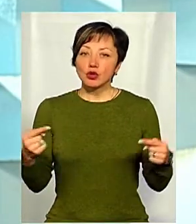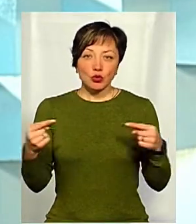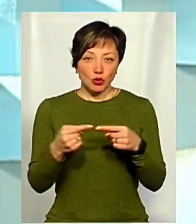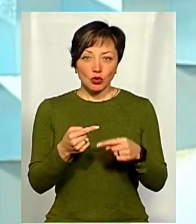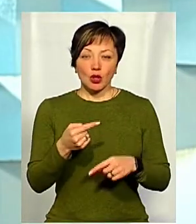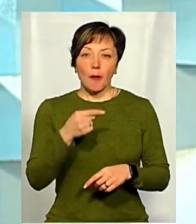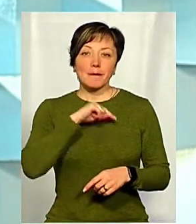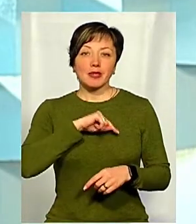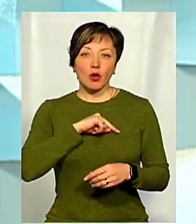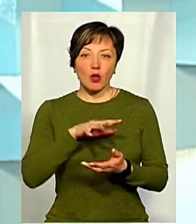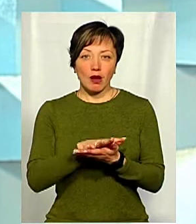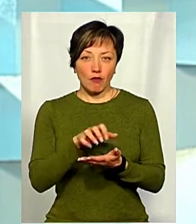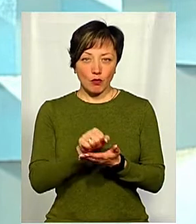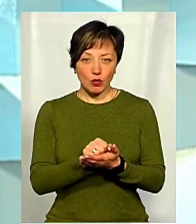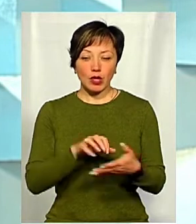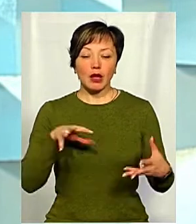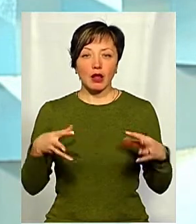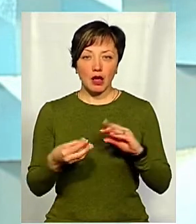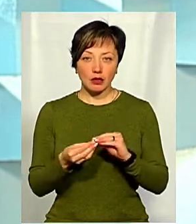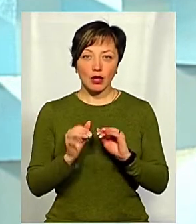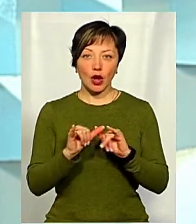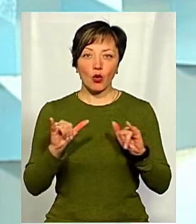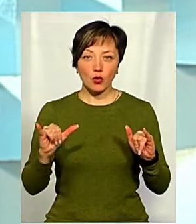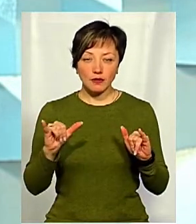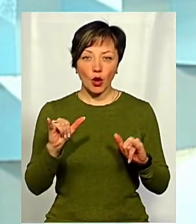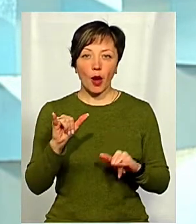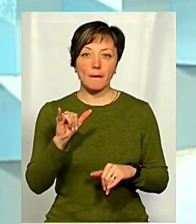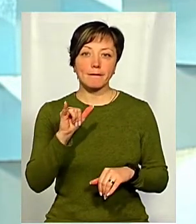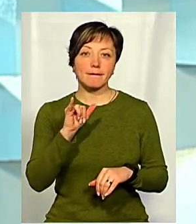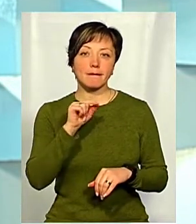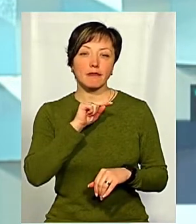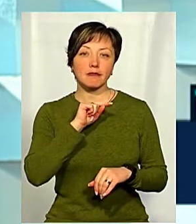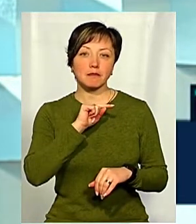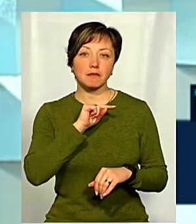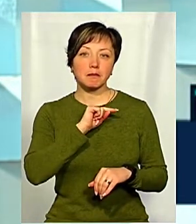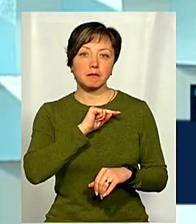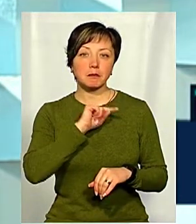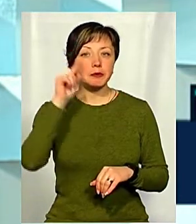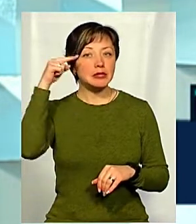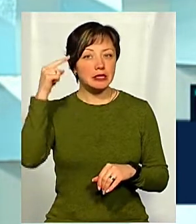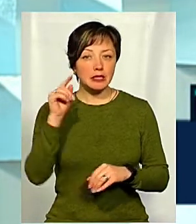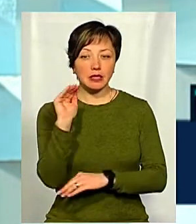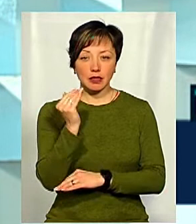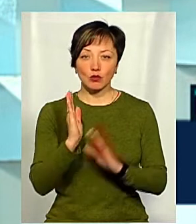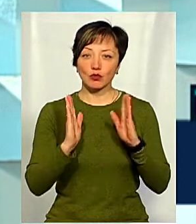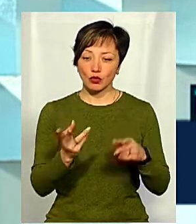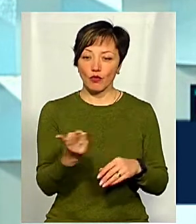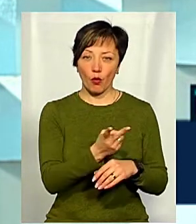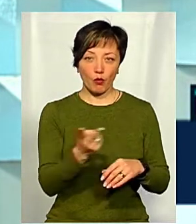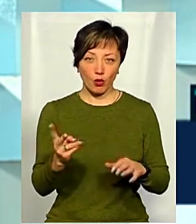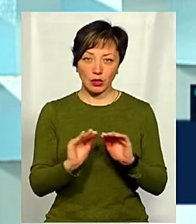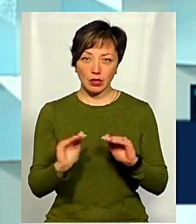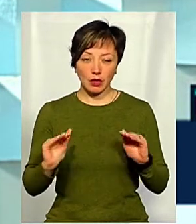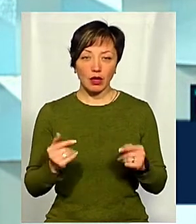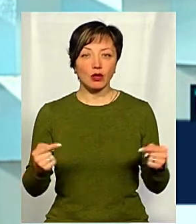І певні наслідки для розвитку психіки будуть, як і в однієї дитини, так і в